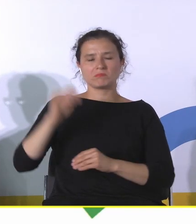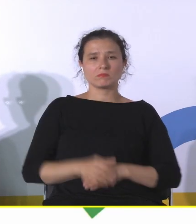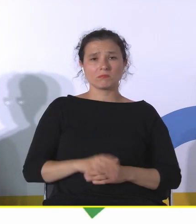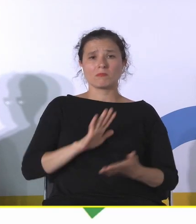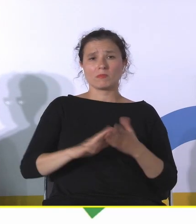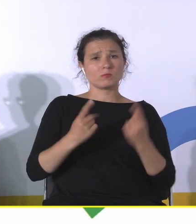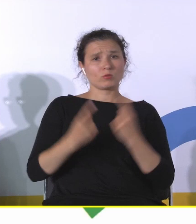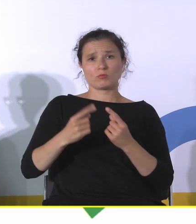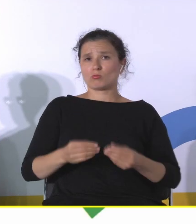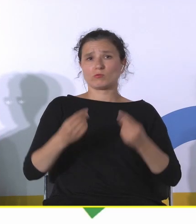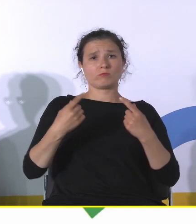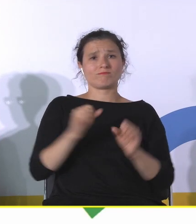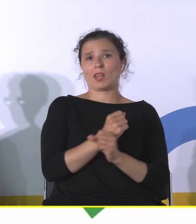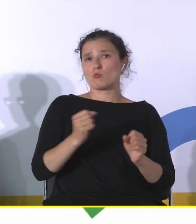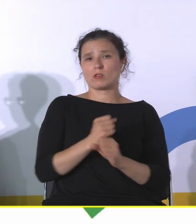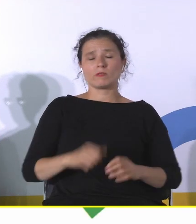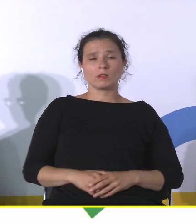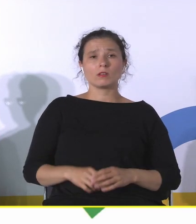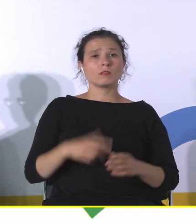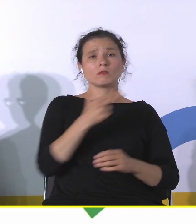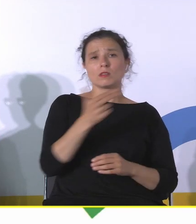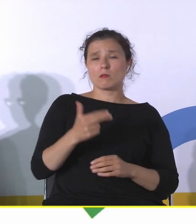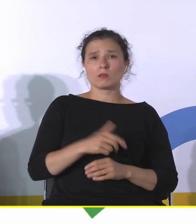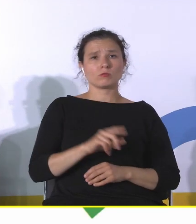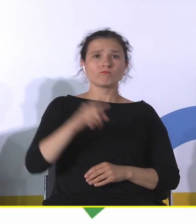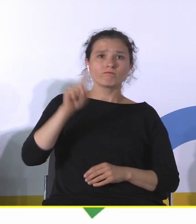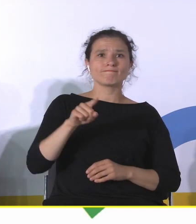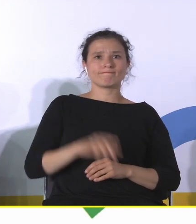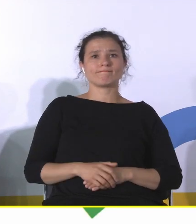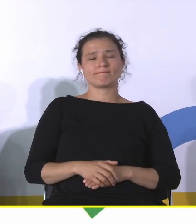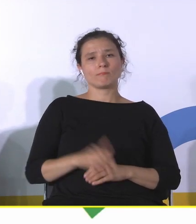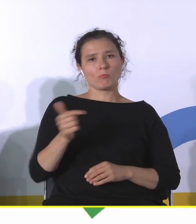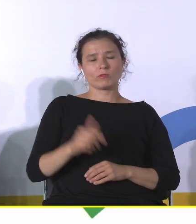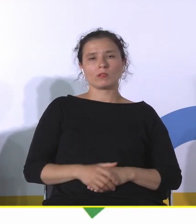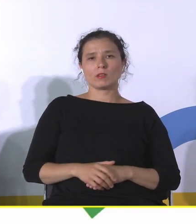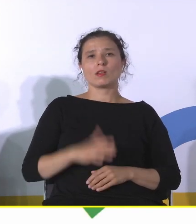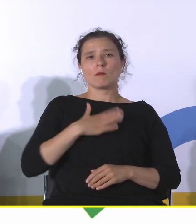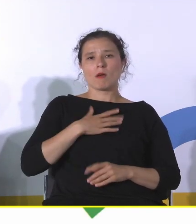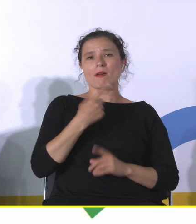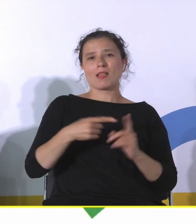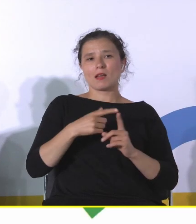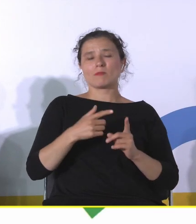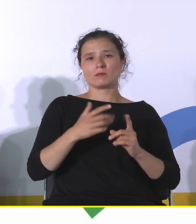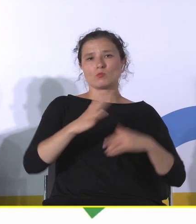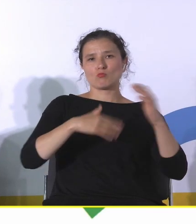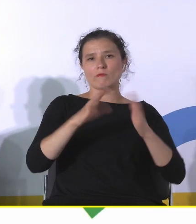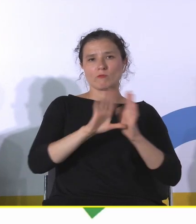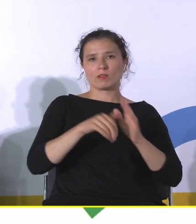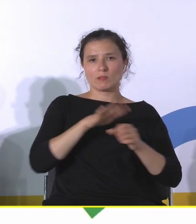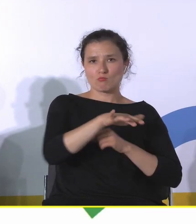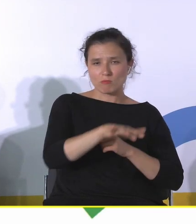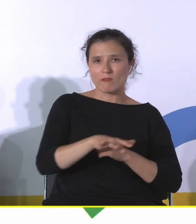Więc tak naprawdę to jest temat, który powinien być tematem numer jeden. No mamy czynnik, który zbudował miasta, a o nim w ogóle nic nie mówimy. Najczęściej to jest tak, jak pani